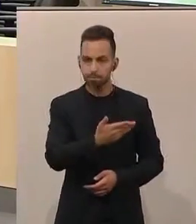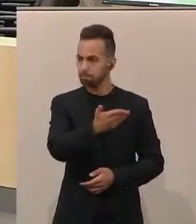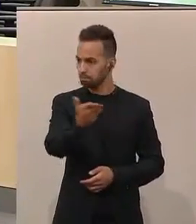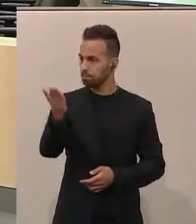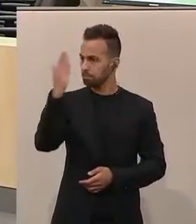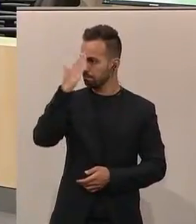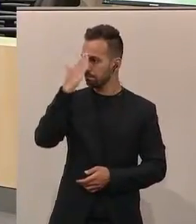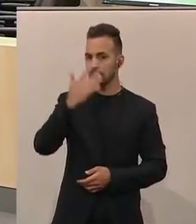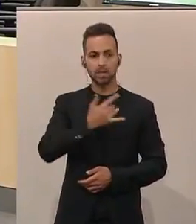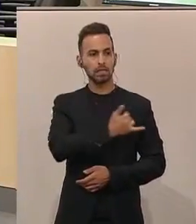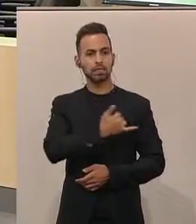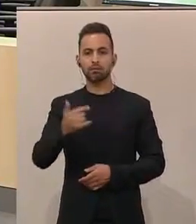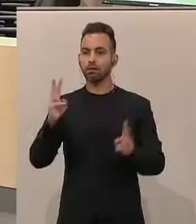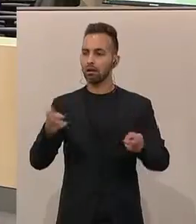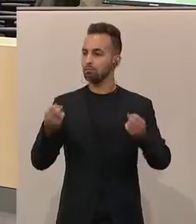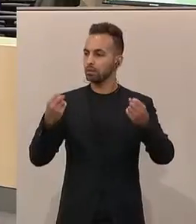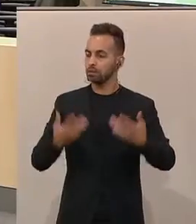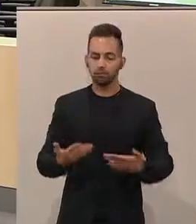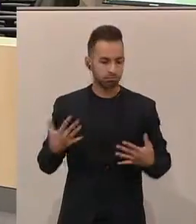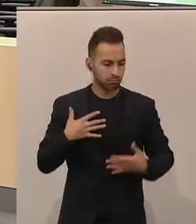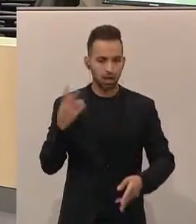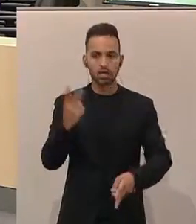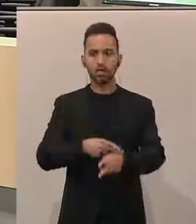Und da waren Präzisierungen im Gesetzestext notwendig. Vielen Vielen Dank. Dank.